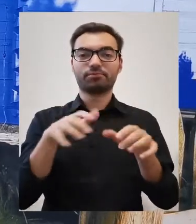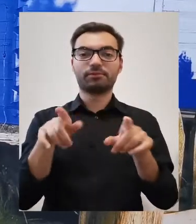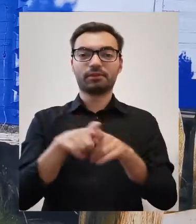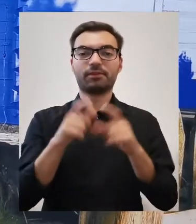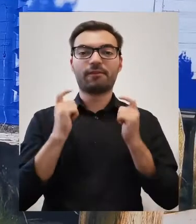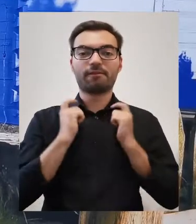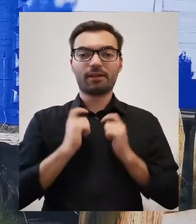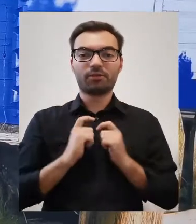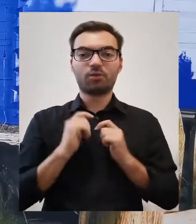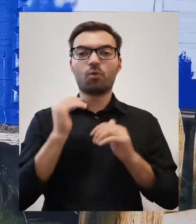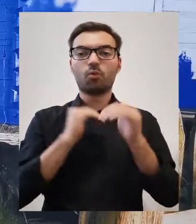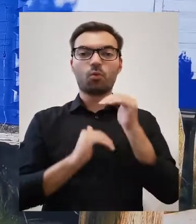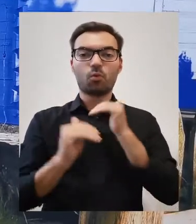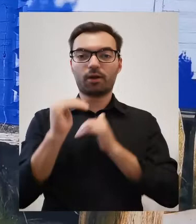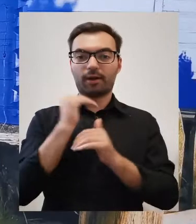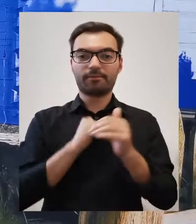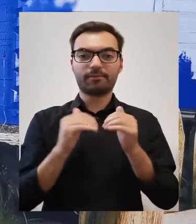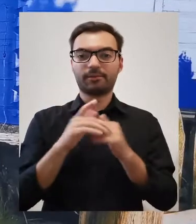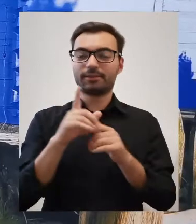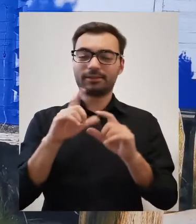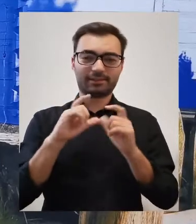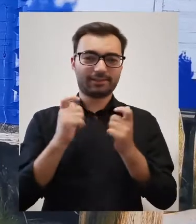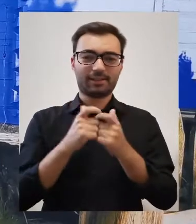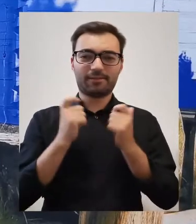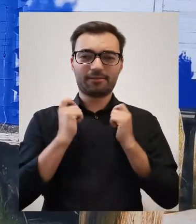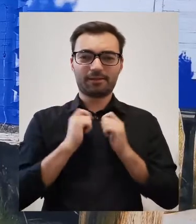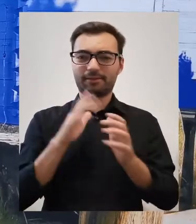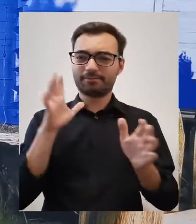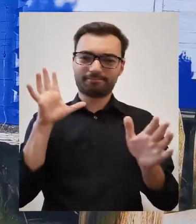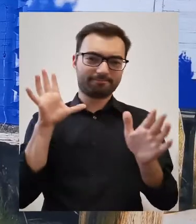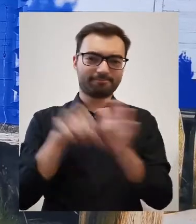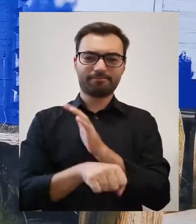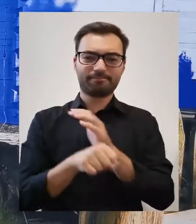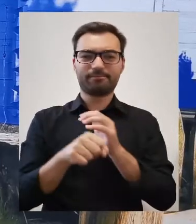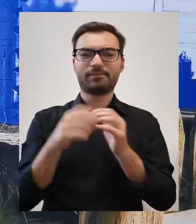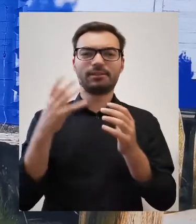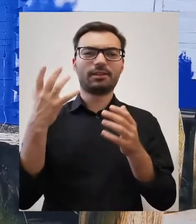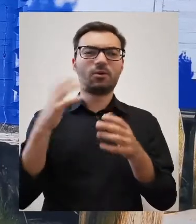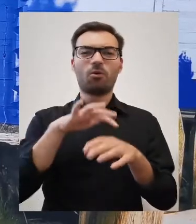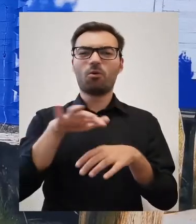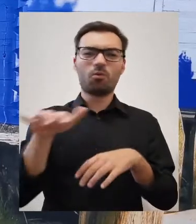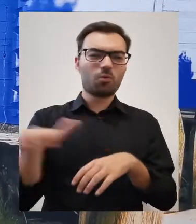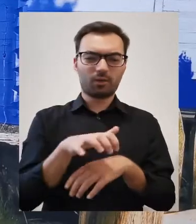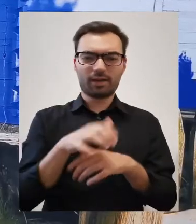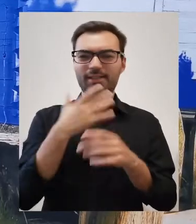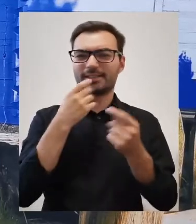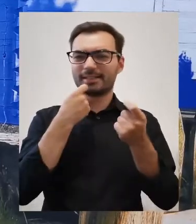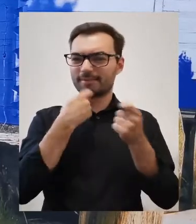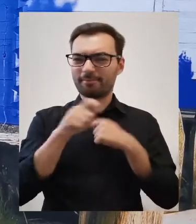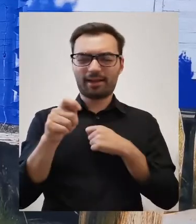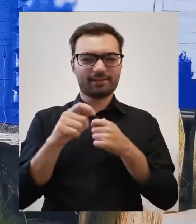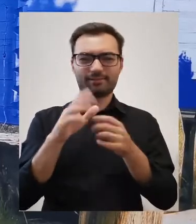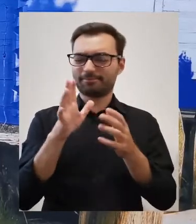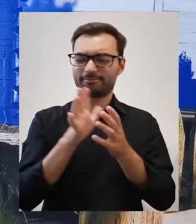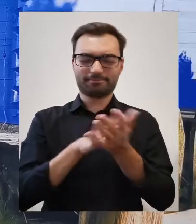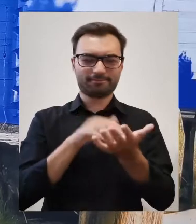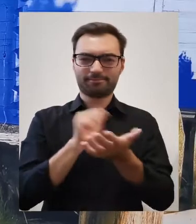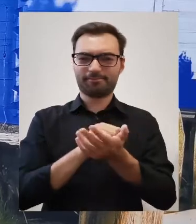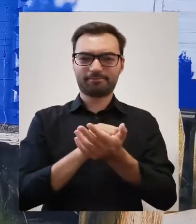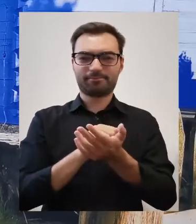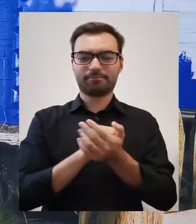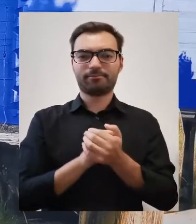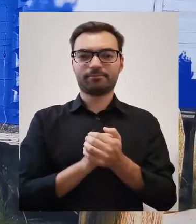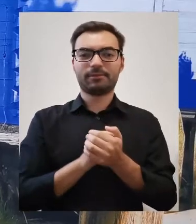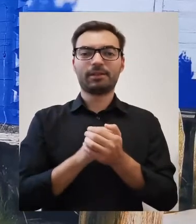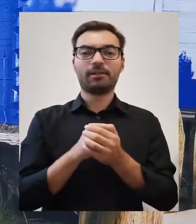drodze, przeszli również i przez wioskę Góra. Doszczętnie tę wioskę złupili, zniszczyli, spalili, praktycznie zrównali